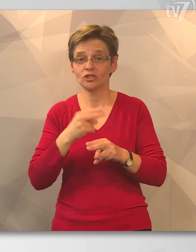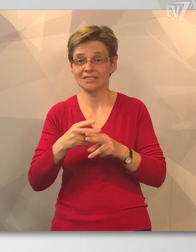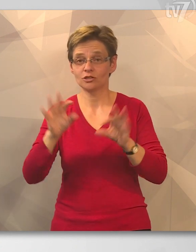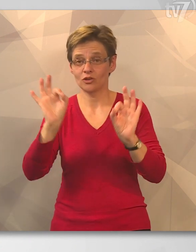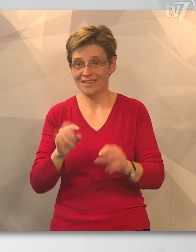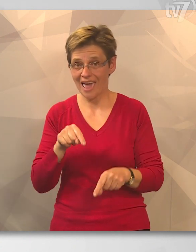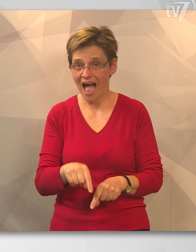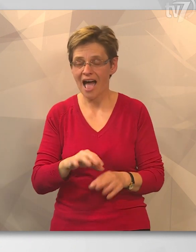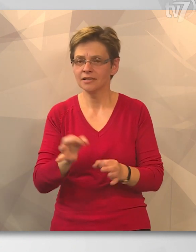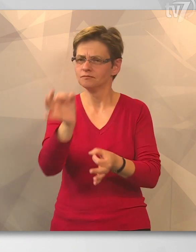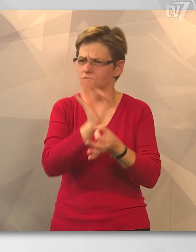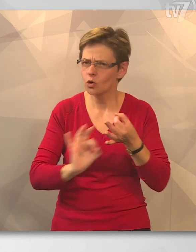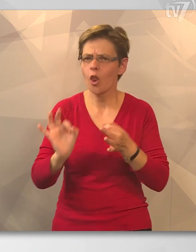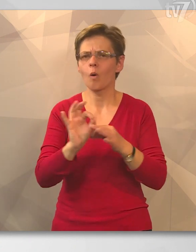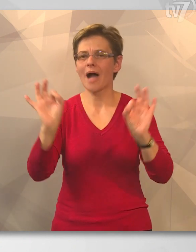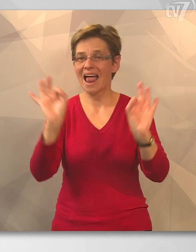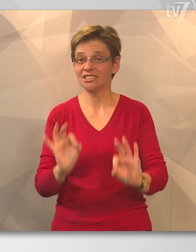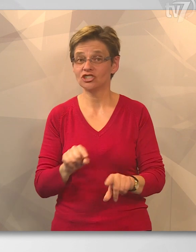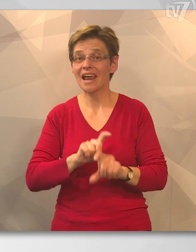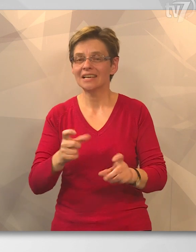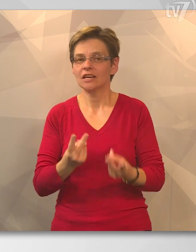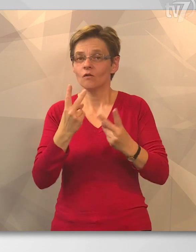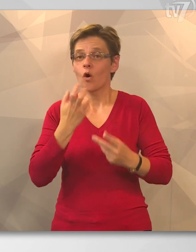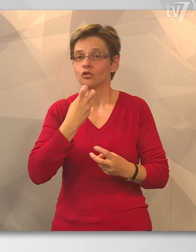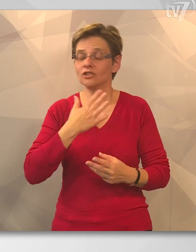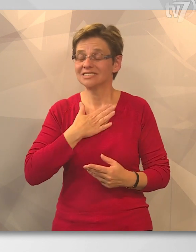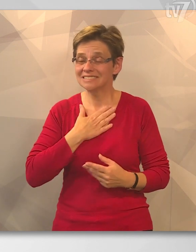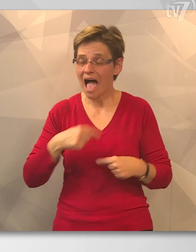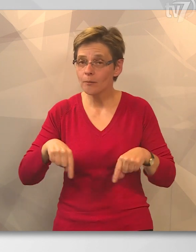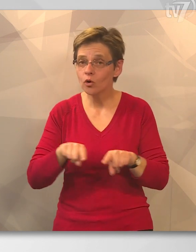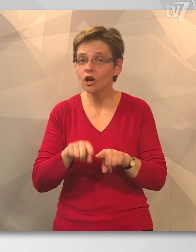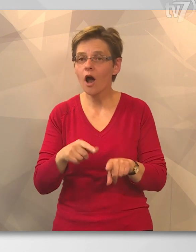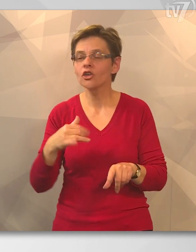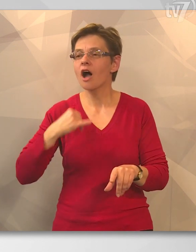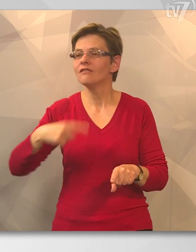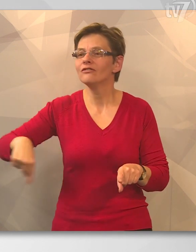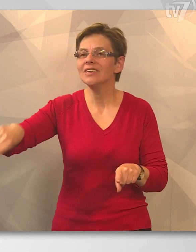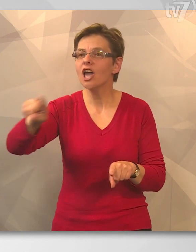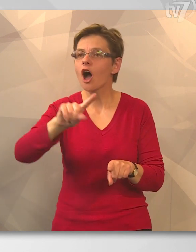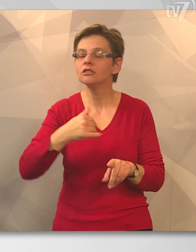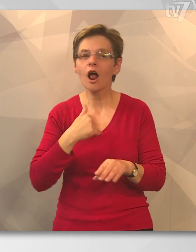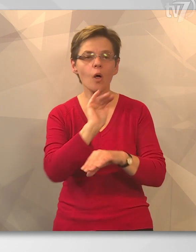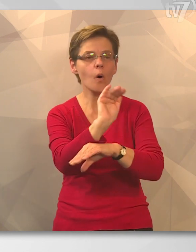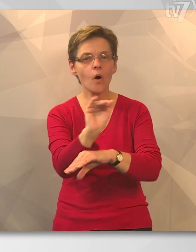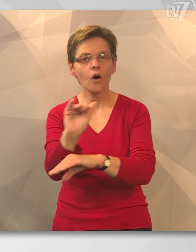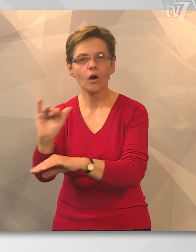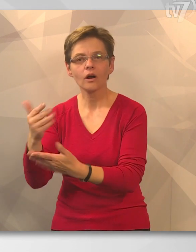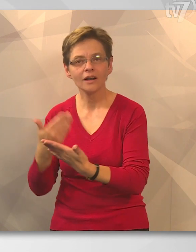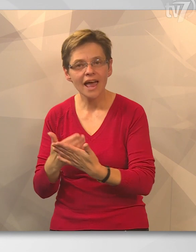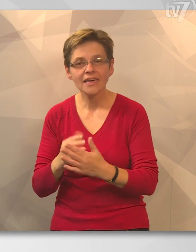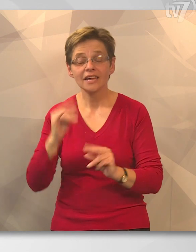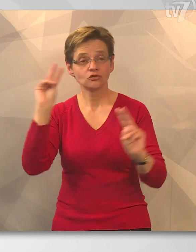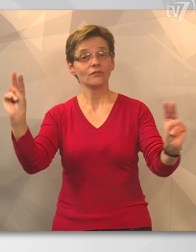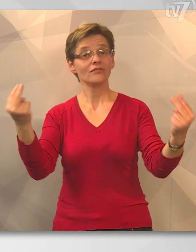tisztítószert gyárunk, ami egy globális gyár, ezért fontos számunkra, hogy itt a környékbeli fiatalokat megszólítsuk,